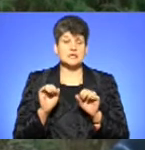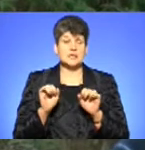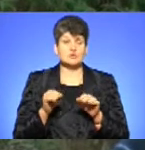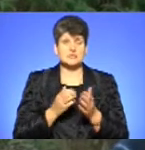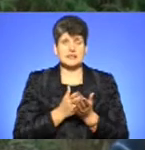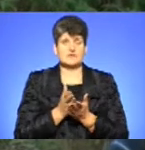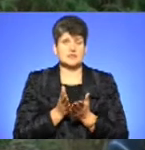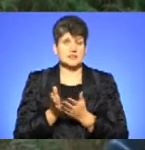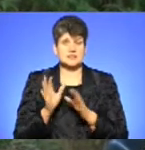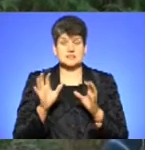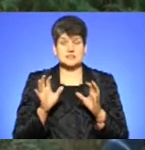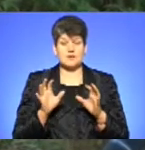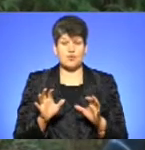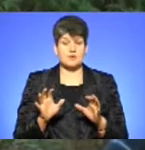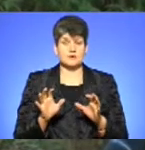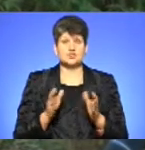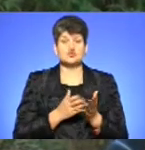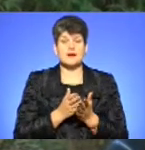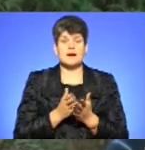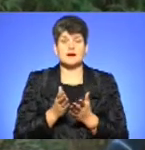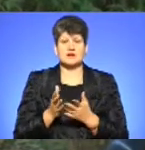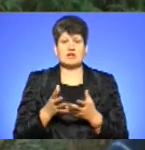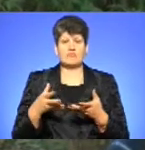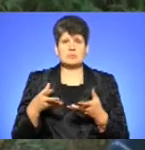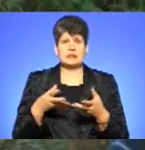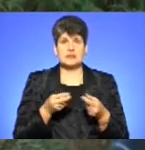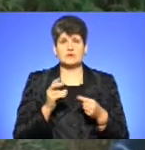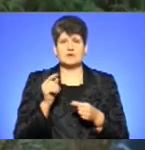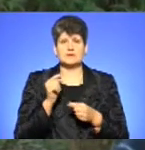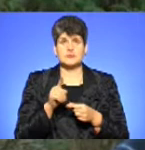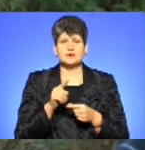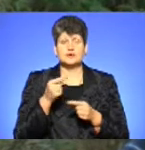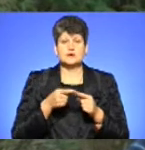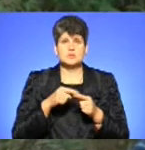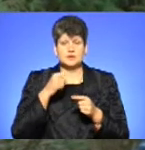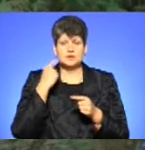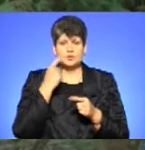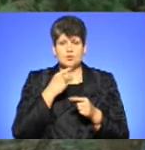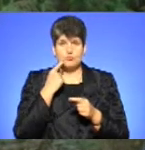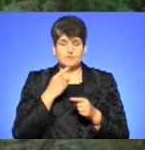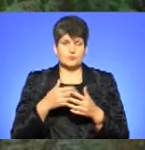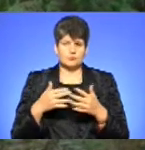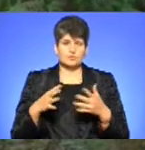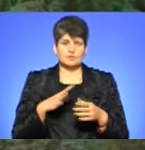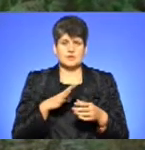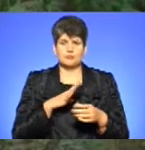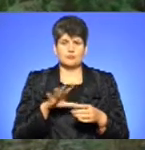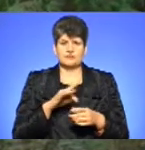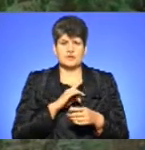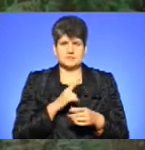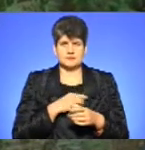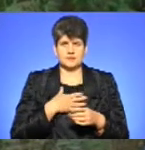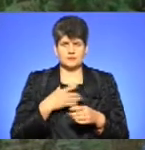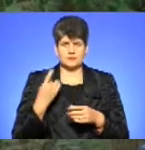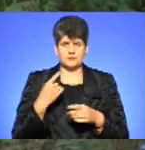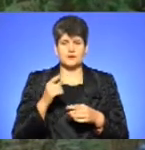скажімо, законні шляхи впливу на те, щоб цей російськомовний продукт не був таким засильним по нашій області. Якщо